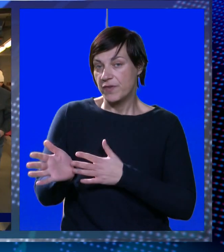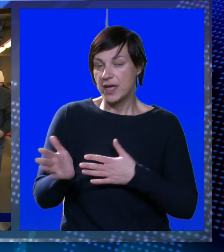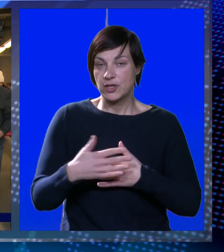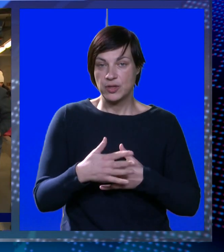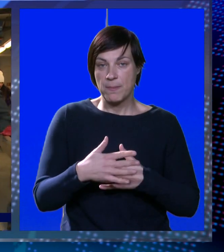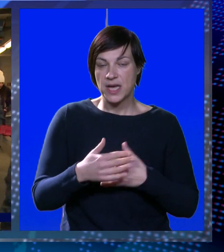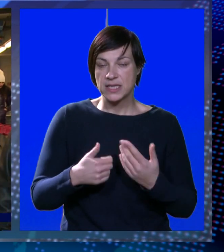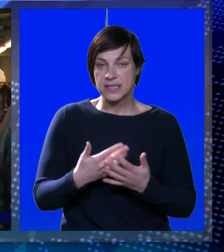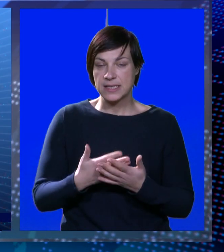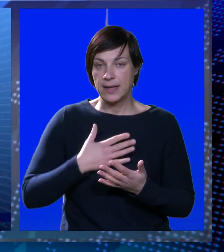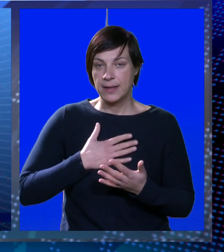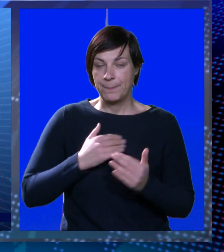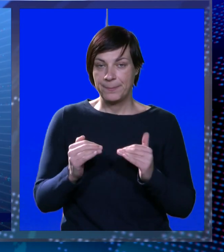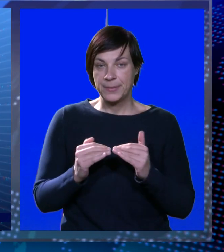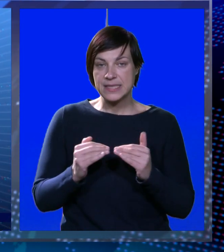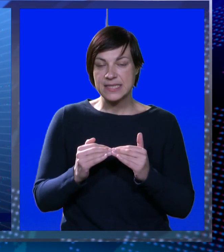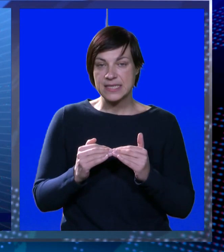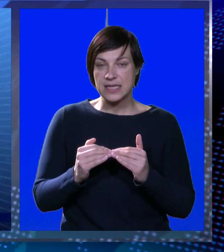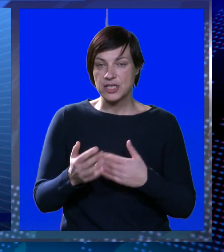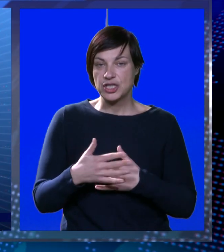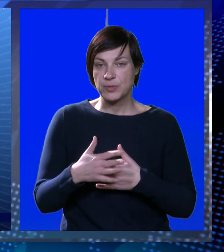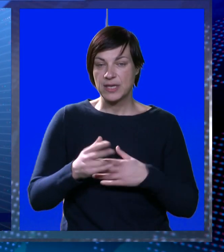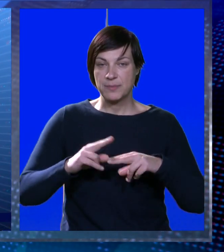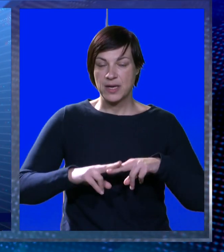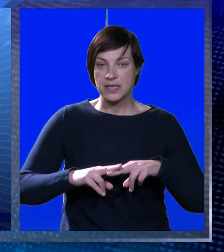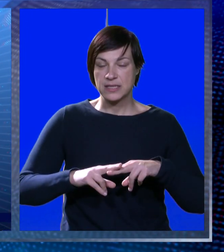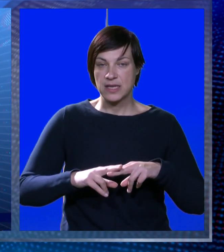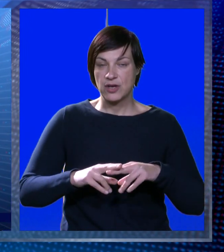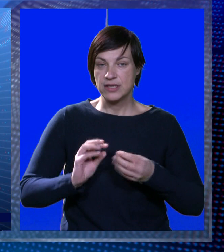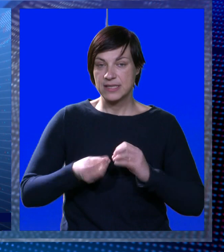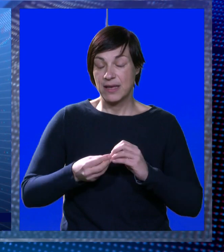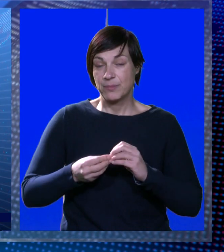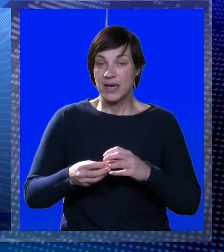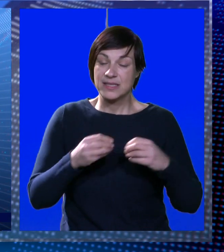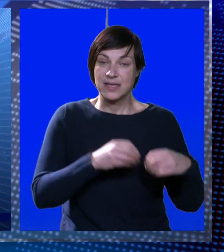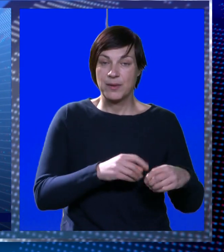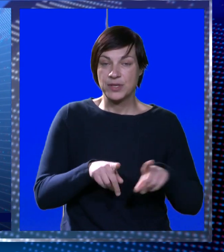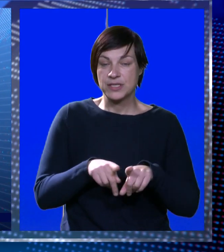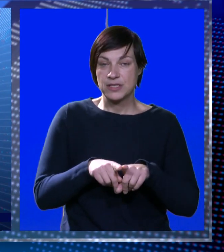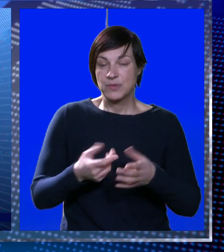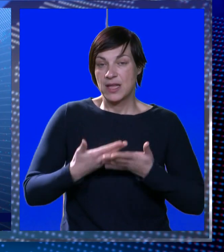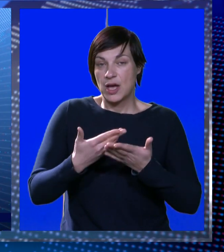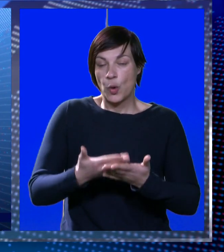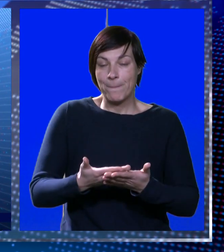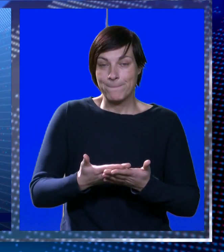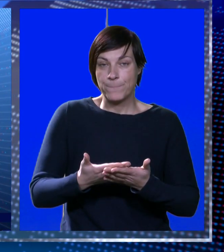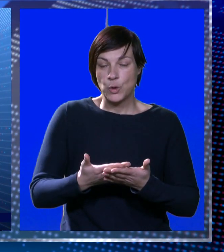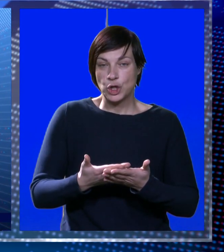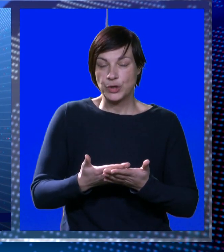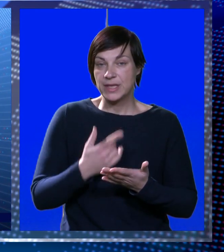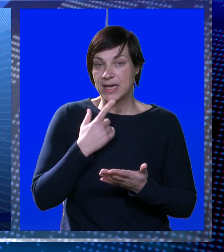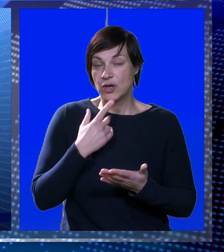odvajanju od ribarnice. Mi se slažemo da ribarnica ostaje dole, da pleca ostaje ovam. Isto smo tako bili ponovili